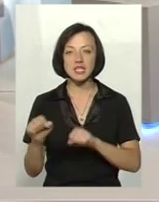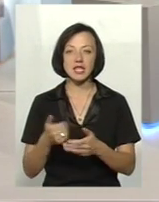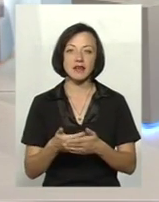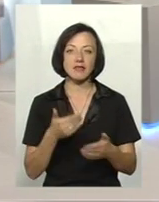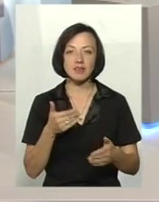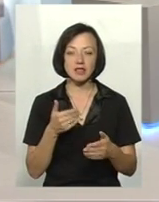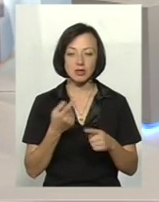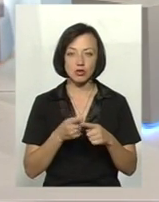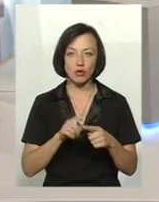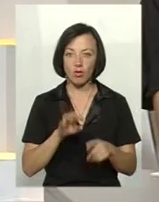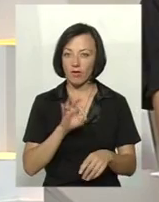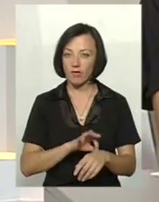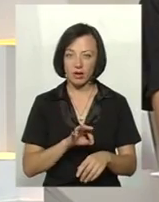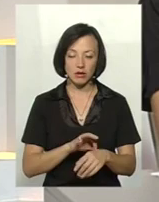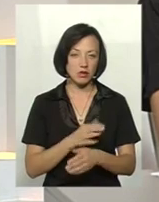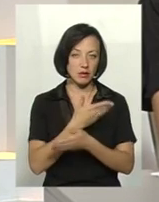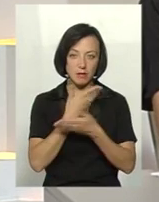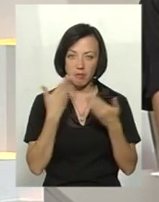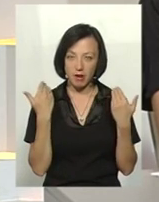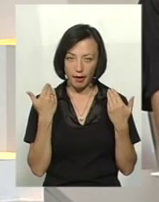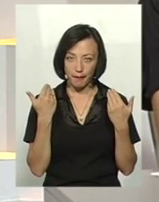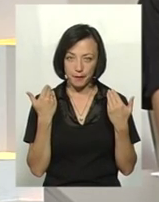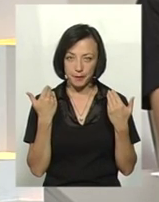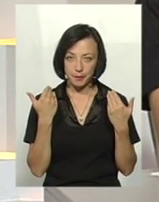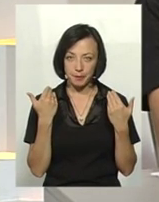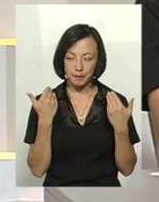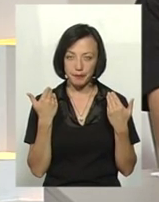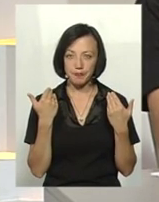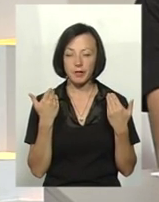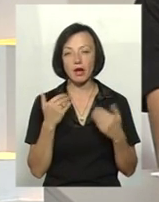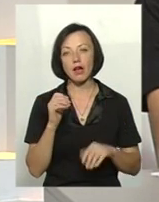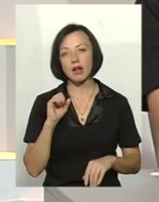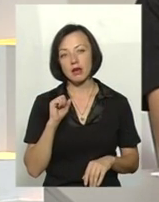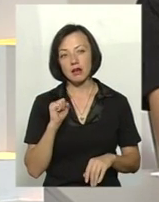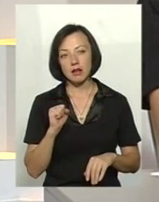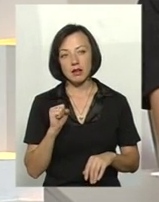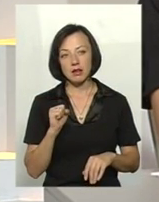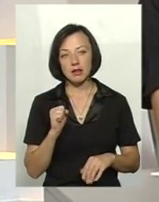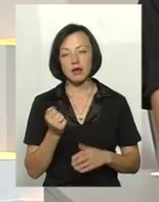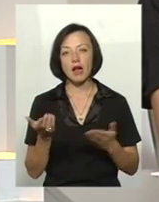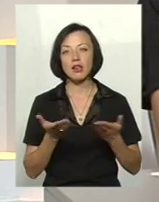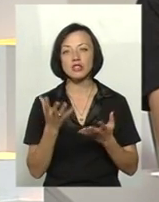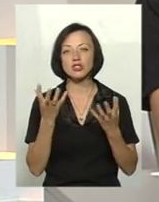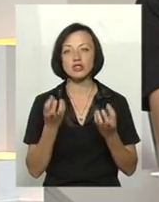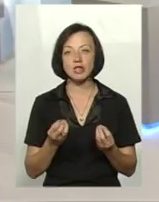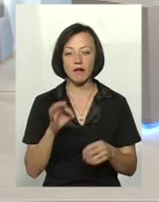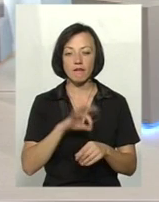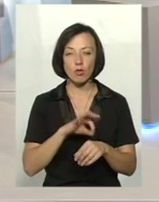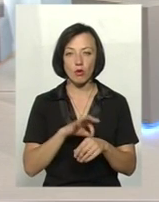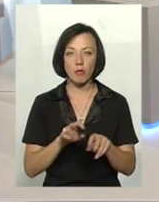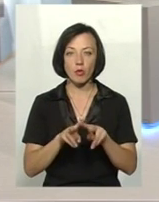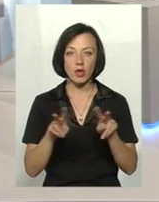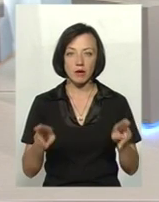цього виду чуми свиней немає. А які ще хвороби,